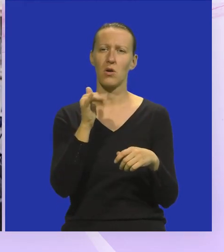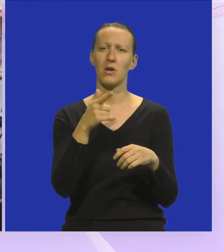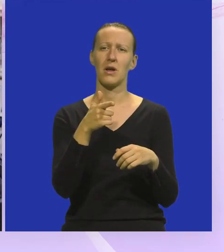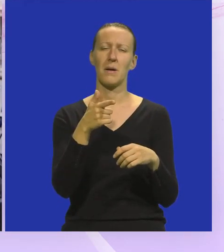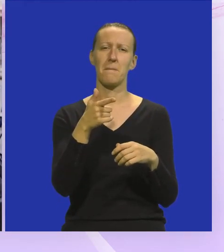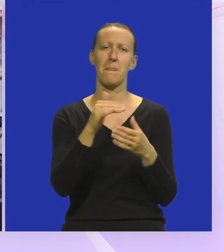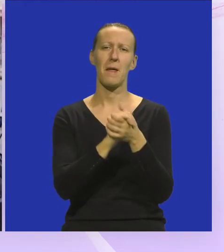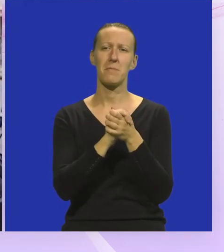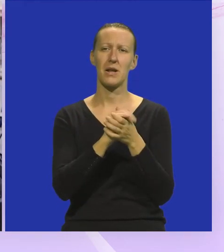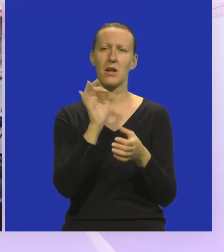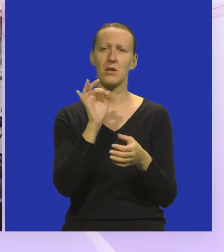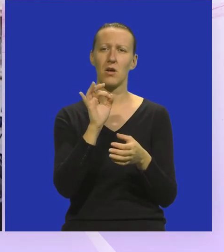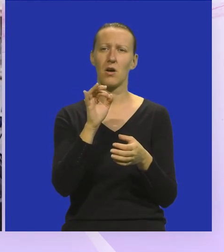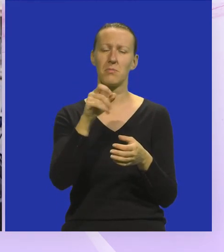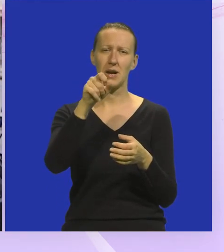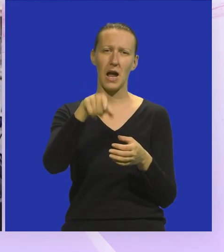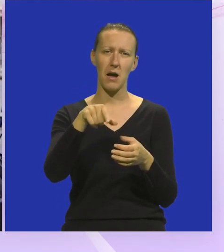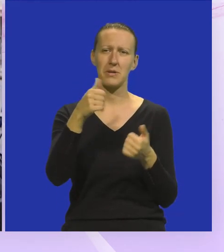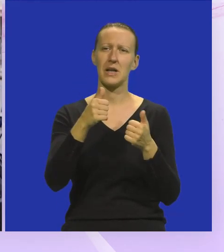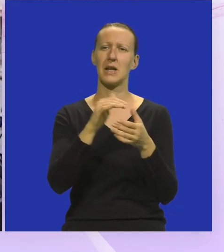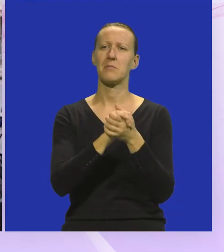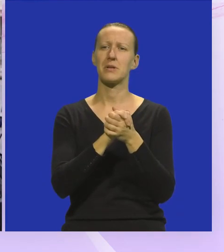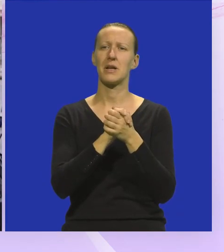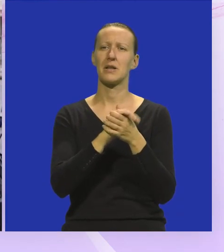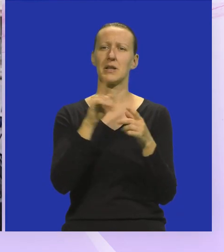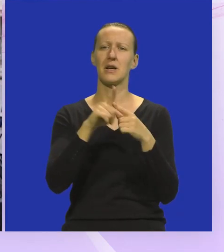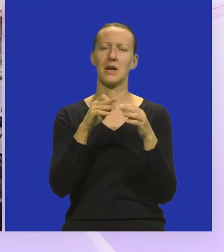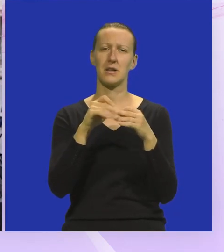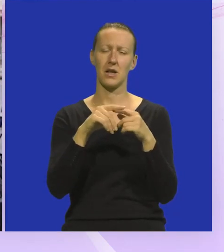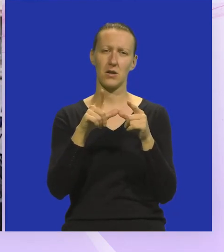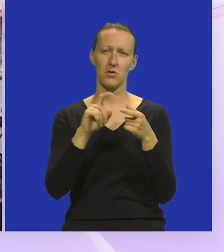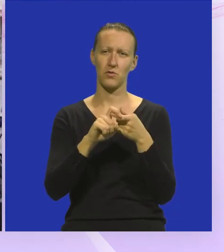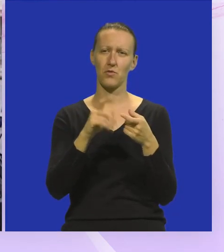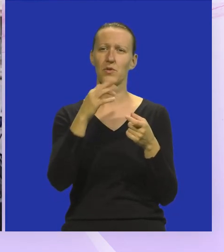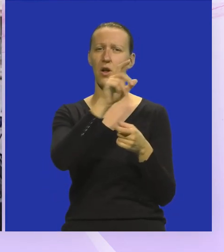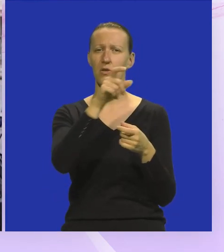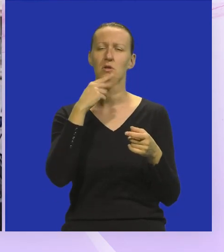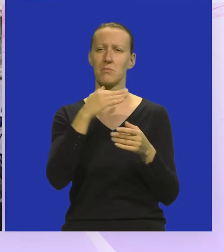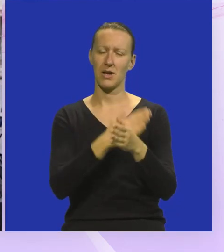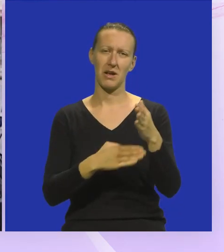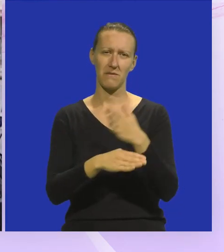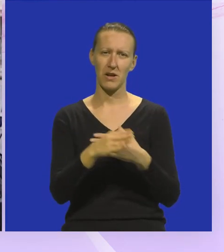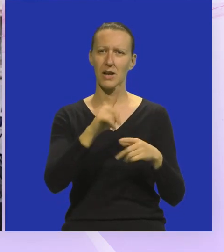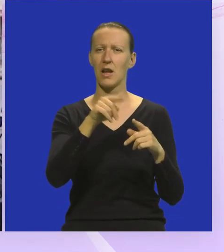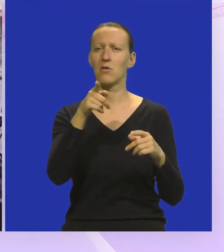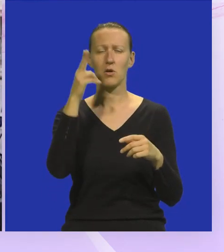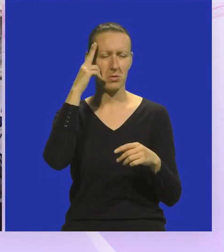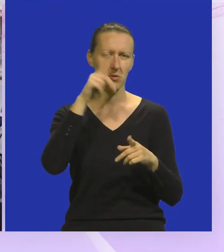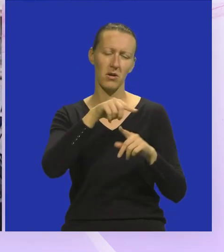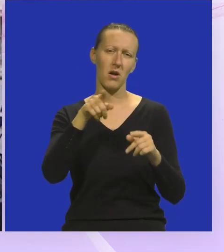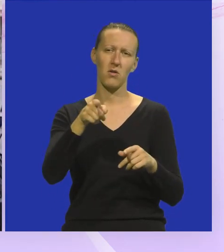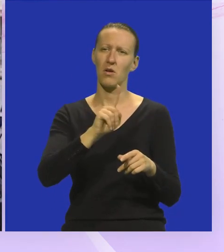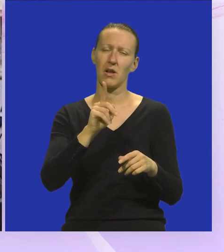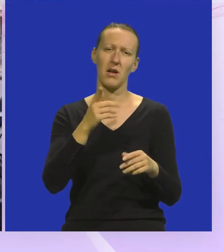prijatelja dobre kapljice ili prijatelji tartufa sa udrugama osoba sa invaliditetom. Neko to prepozna,